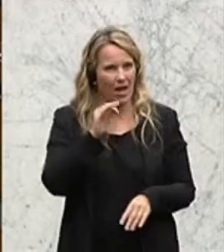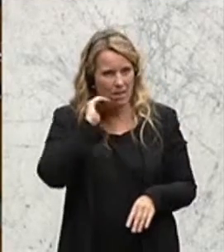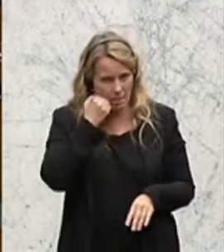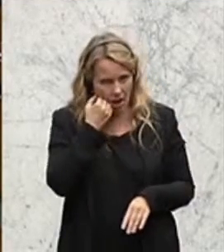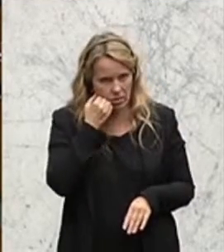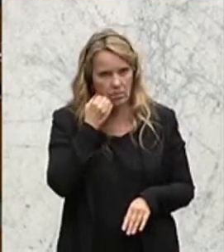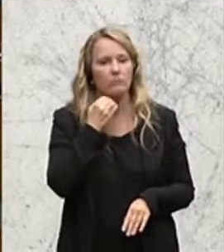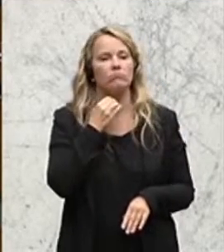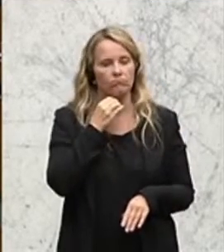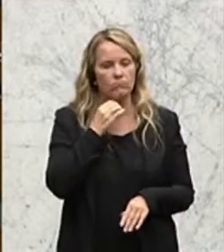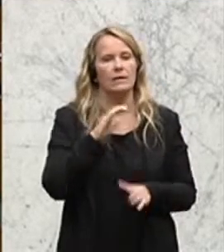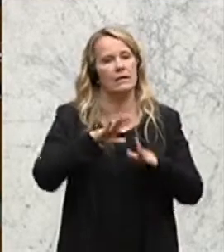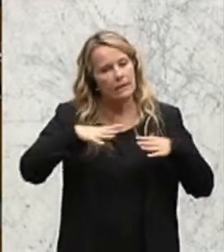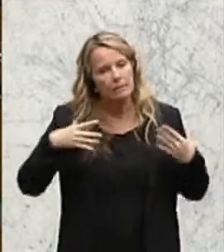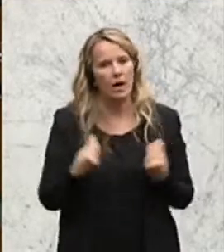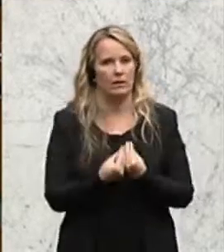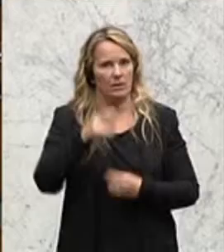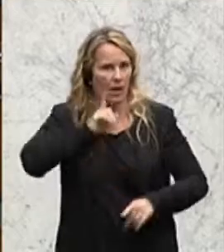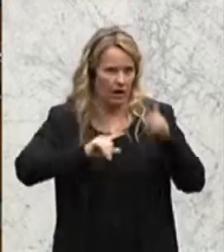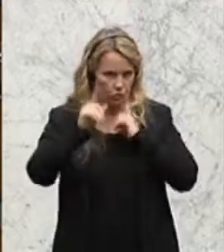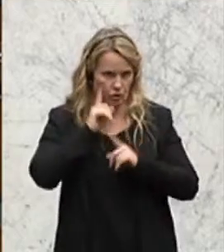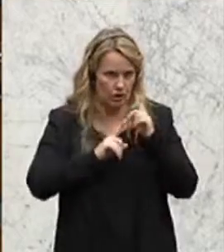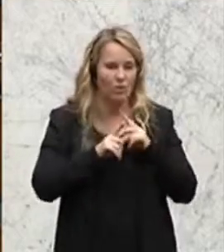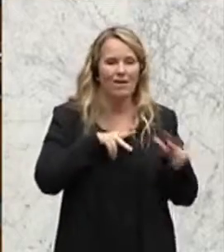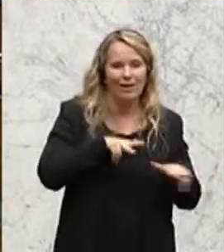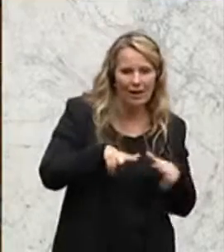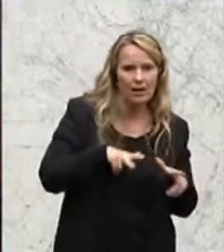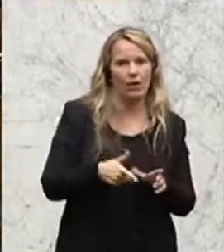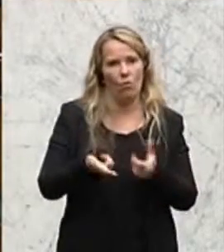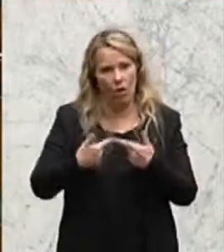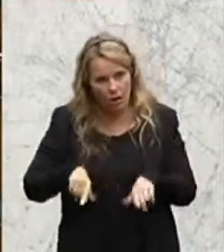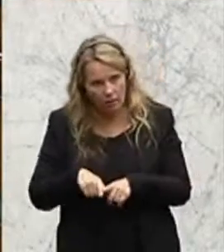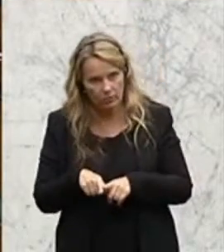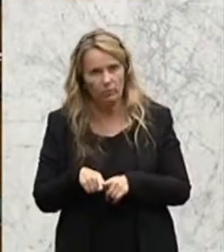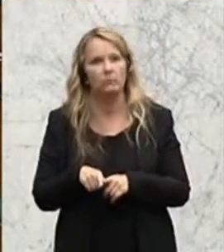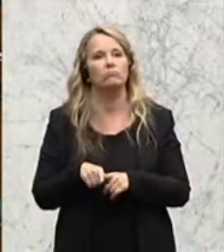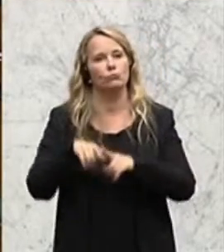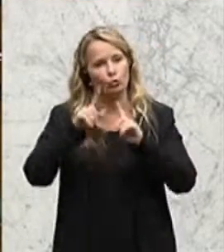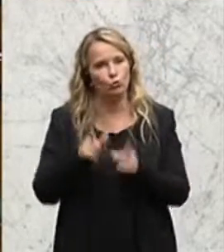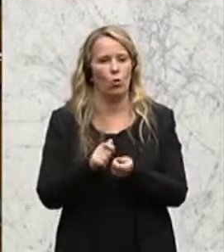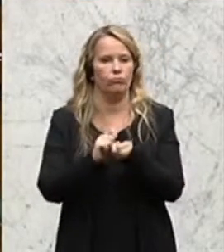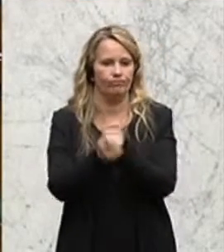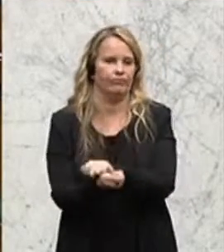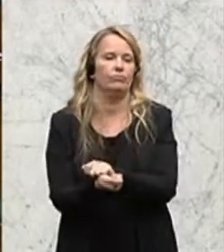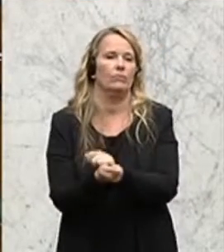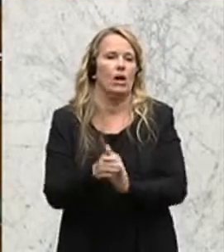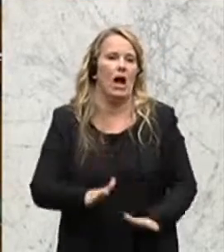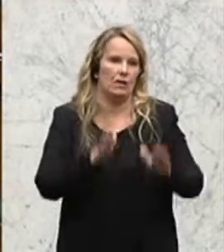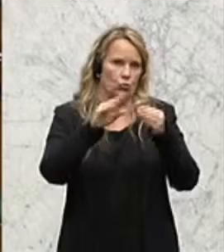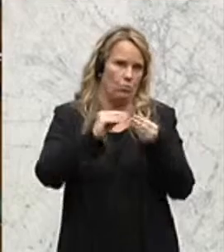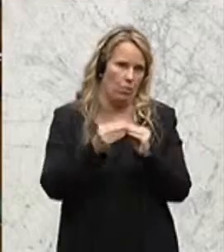zu einer gemeinsamen Anstrengung von Regierung und Ländern zur Bewältigung der